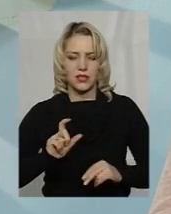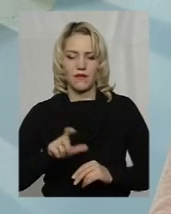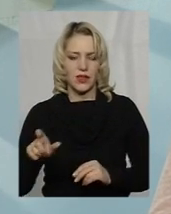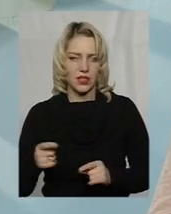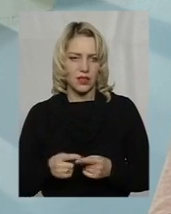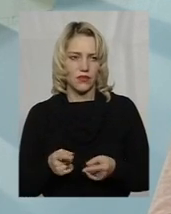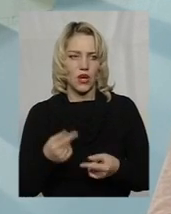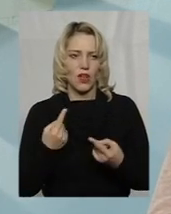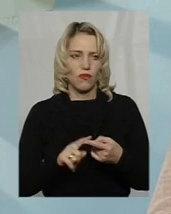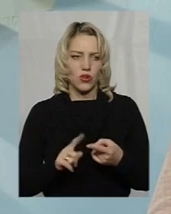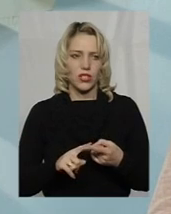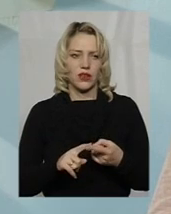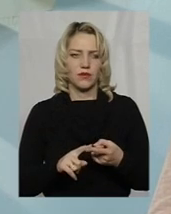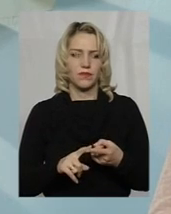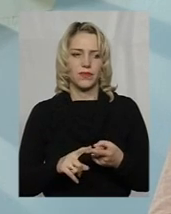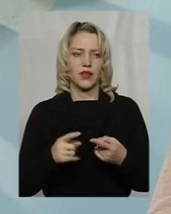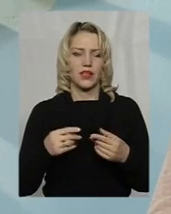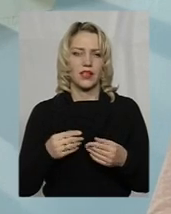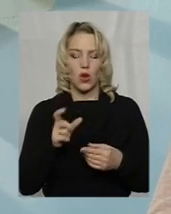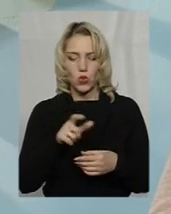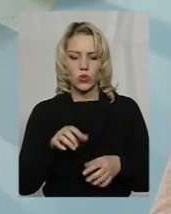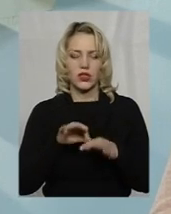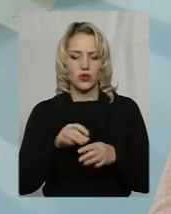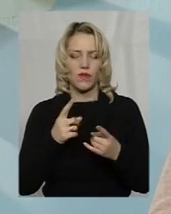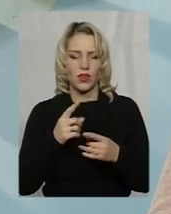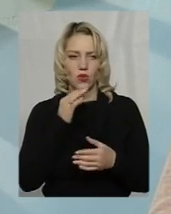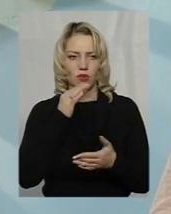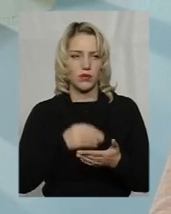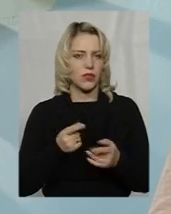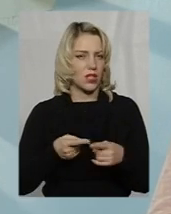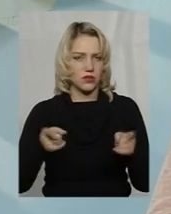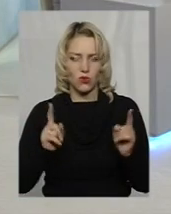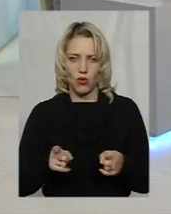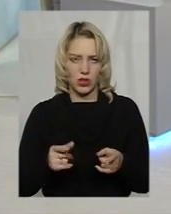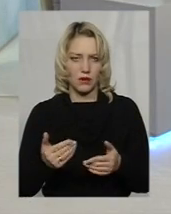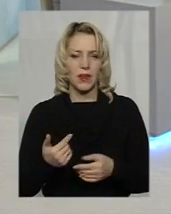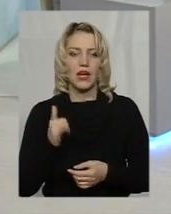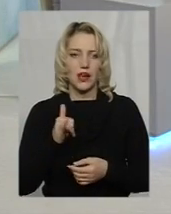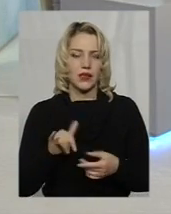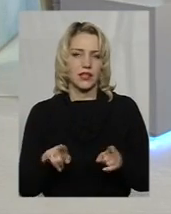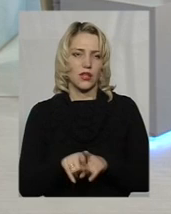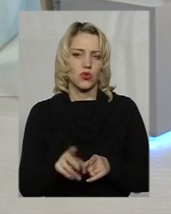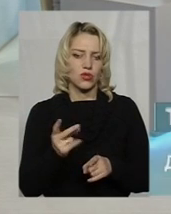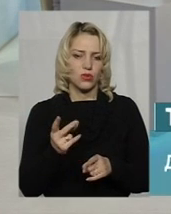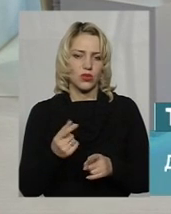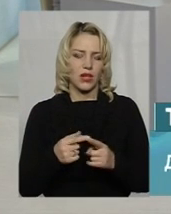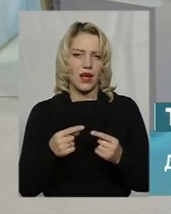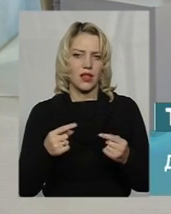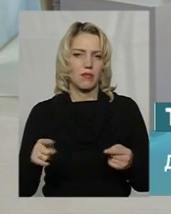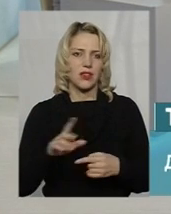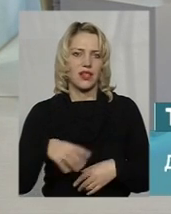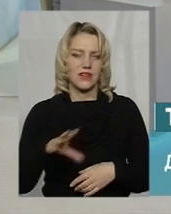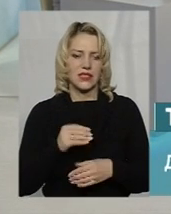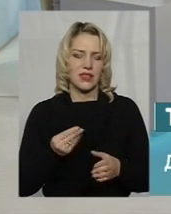несуть велику відповідальність. Це одна важлива річ, і тут я дуже згодна. Інший так само елемент полягає в тому, що не всі